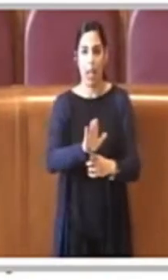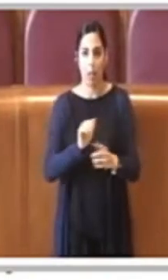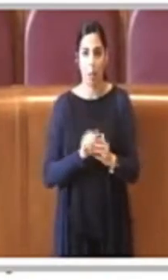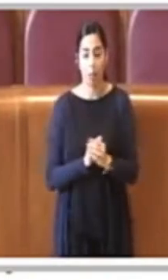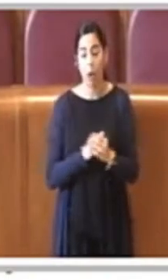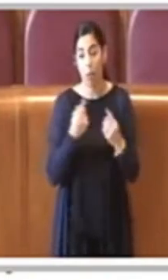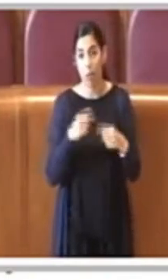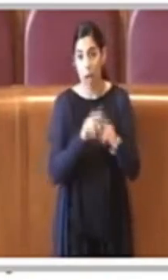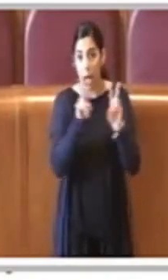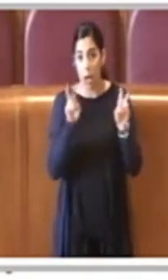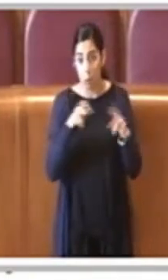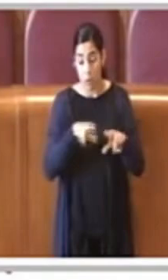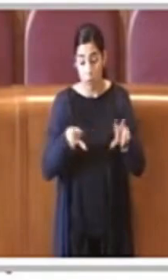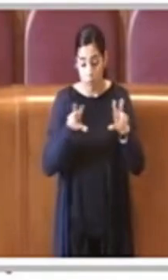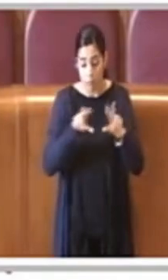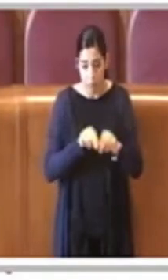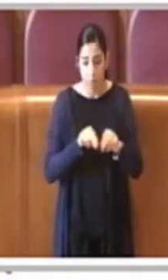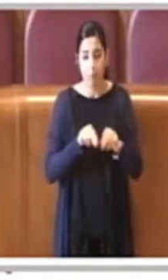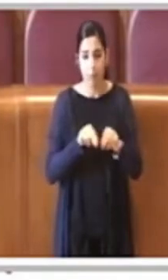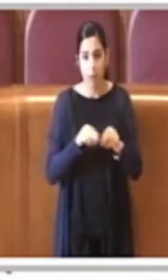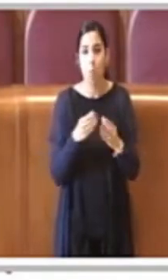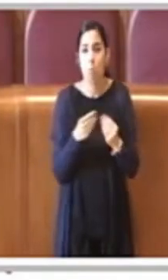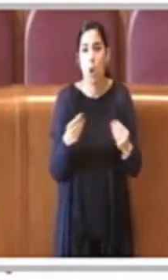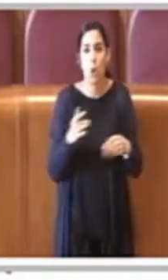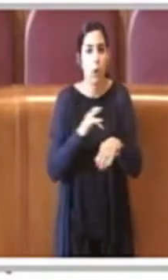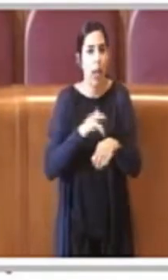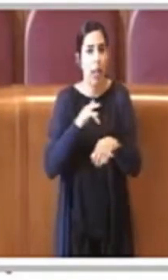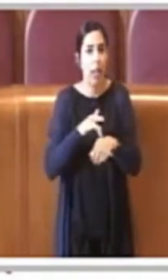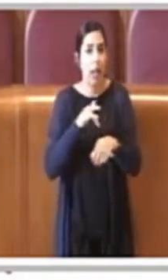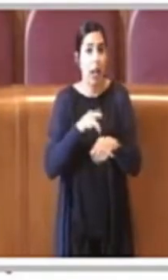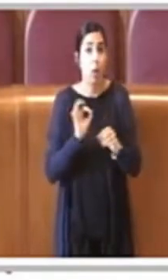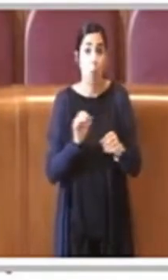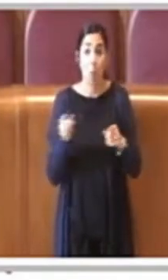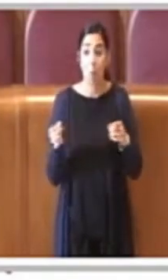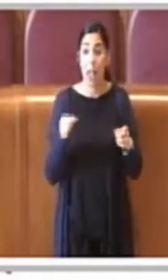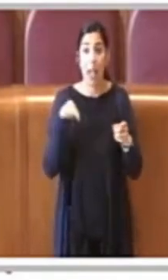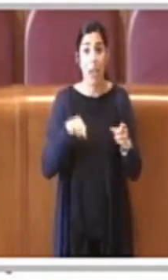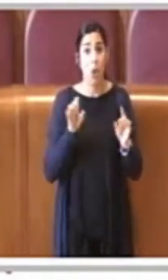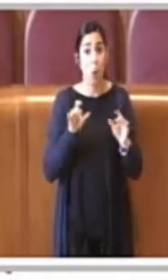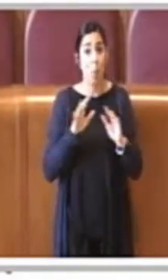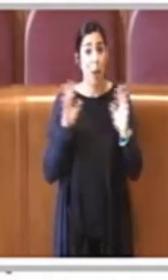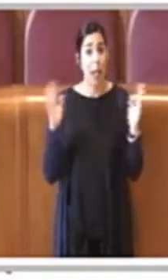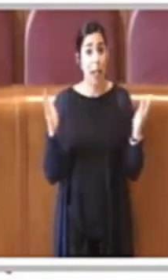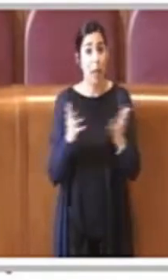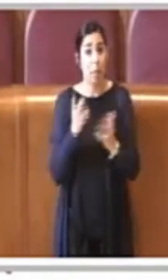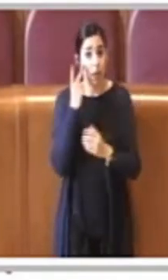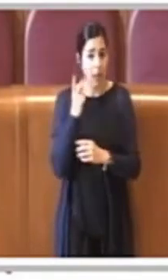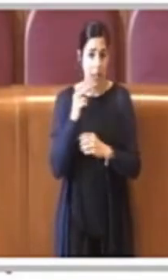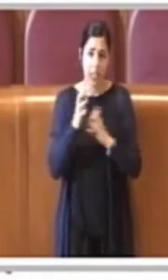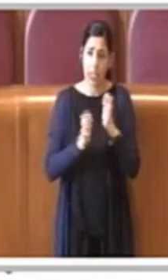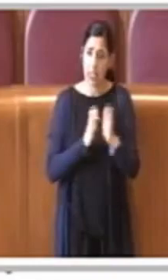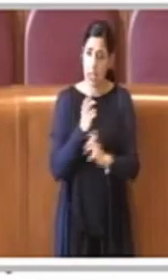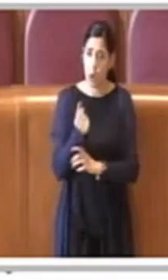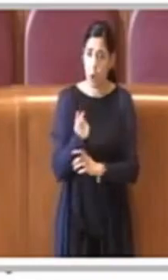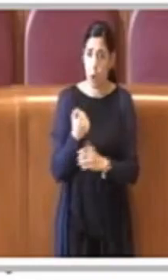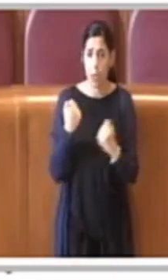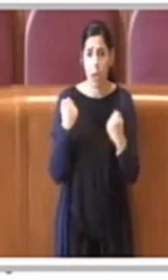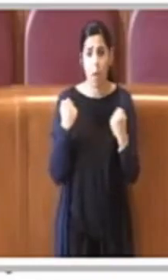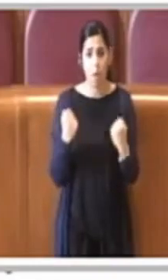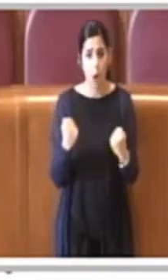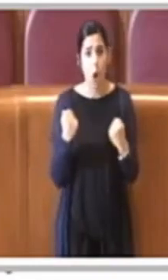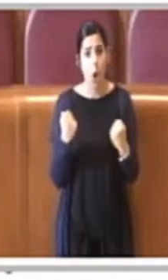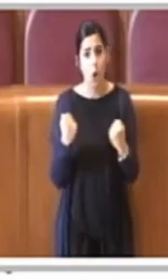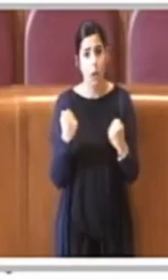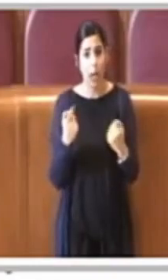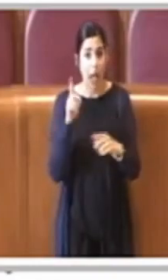questa epoca, un'epoca appunto di pandemia che vede una forte crisi economica e come abbiamo